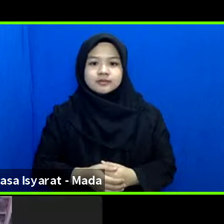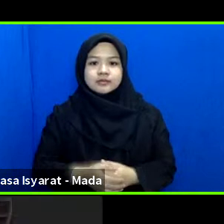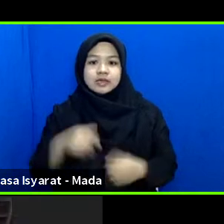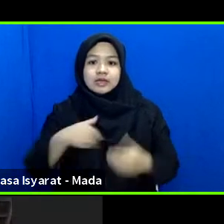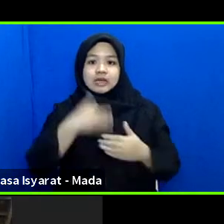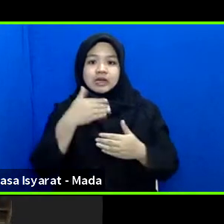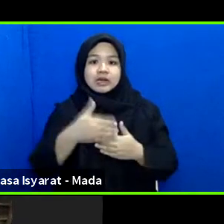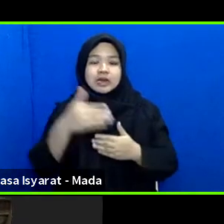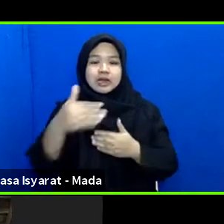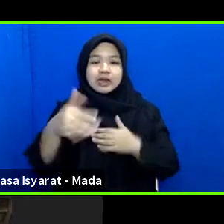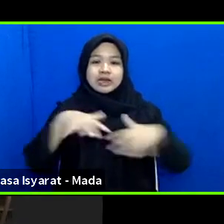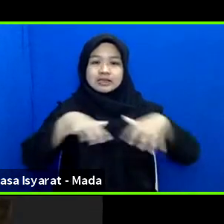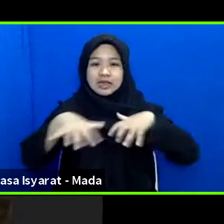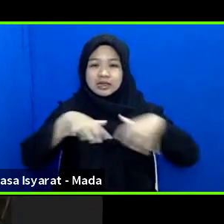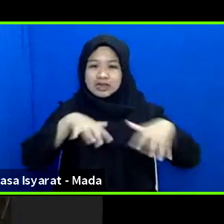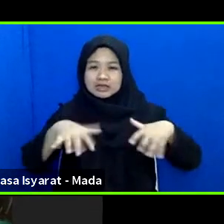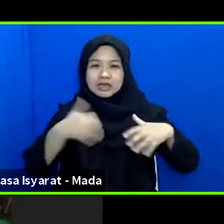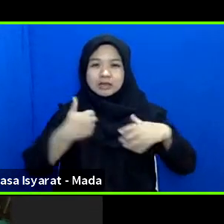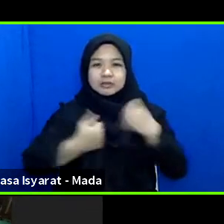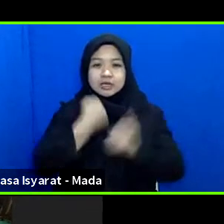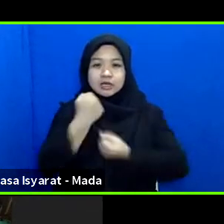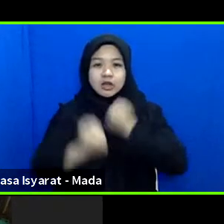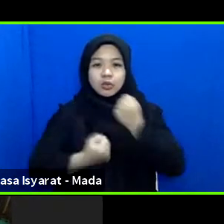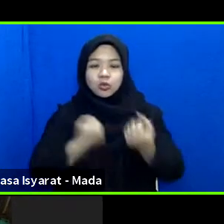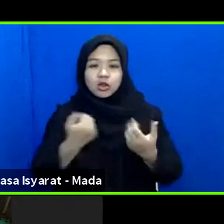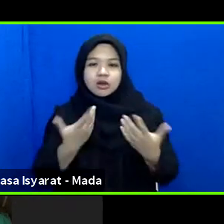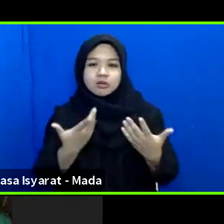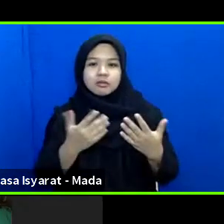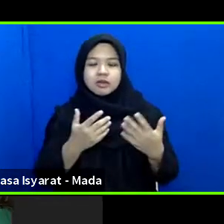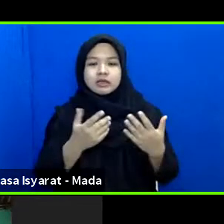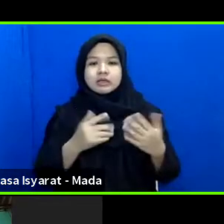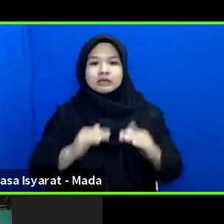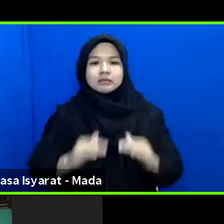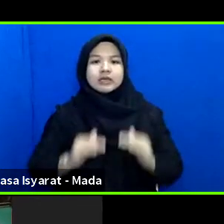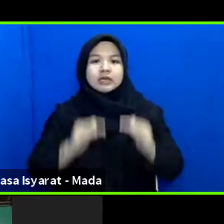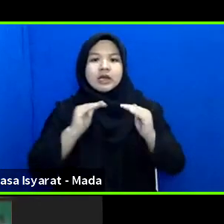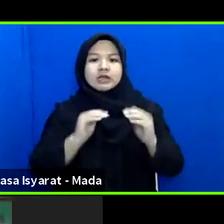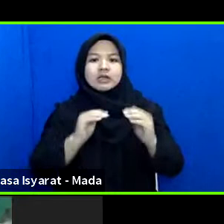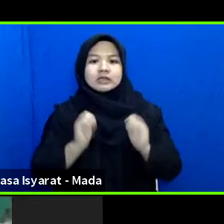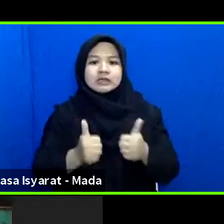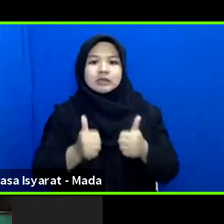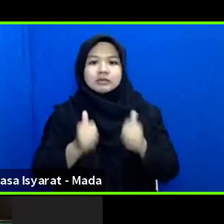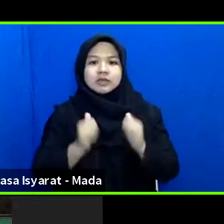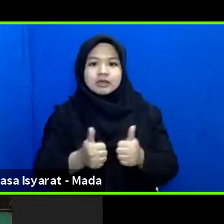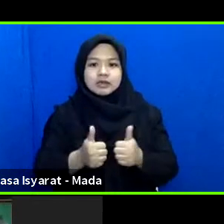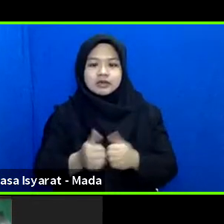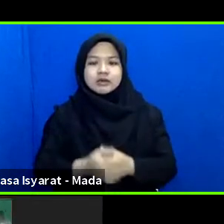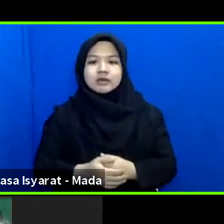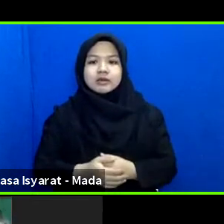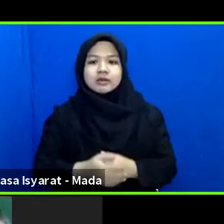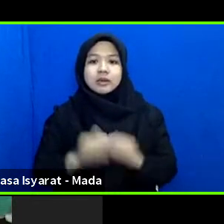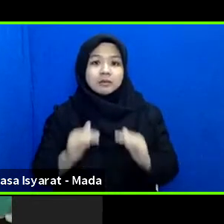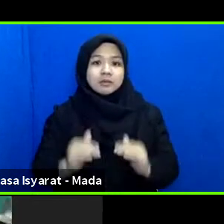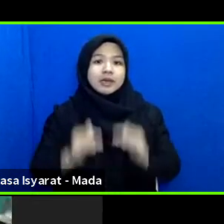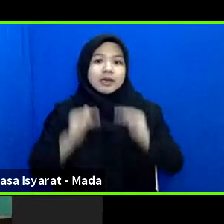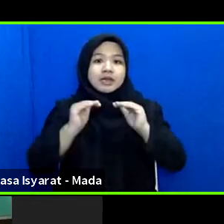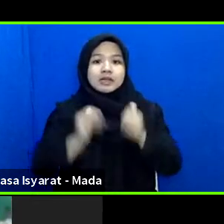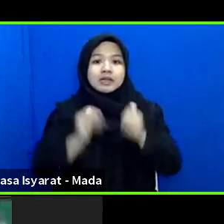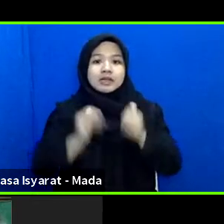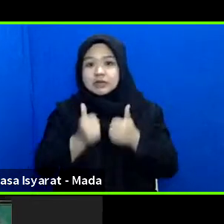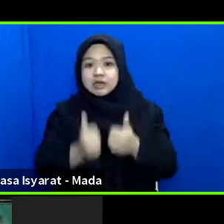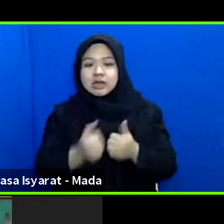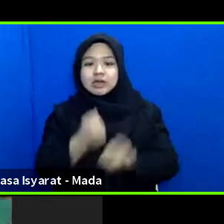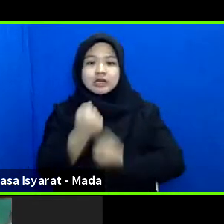strategis bisa dilakukan adalah melalui peningkatan kesiap-siagaan peningkatan kesiap-siagaan yang